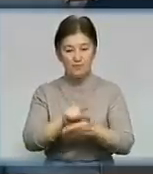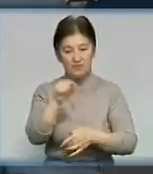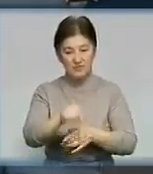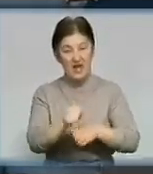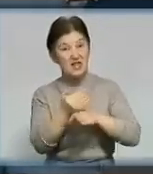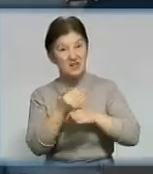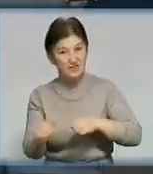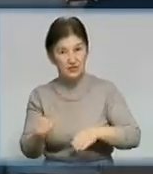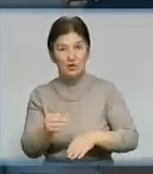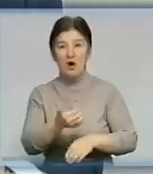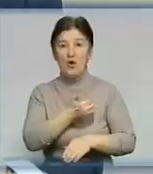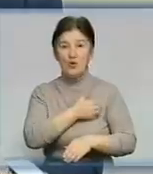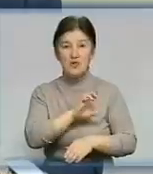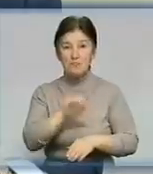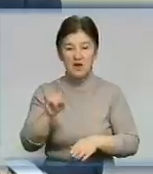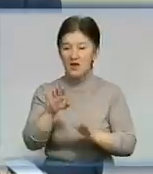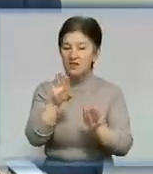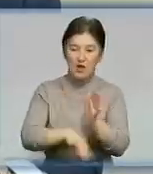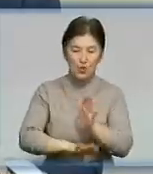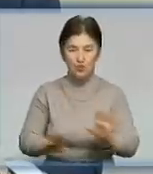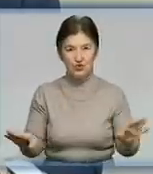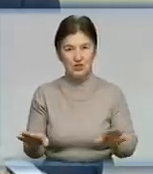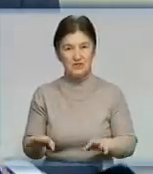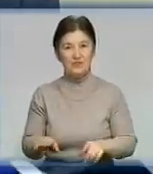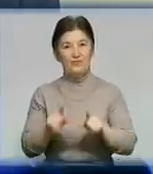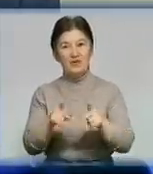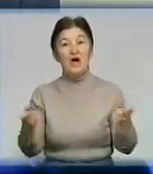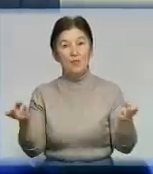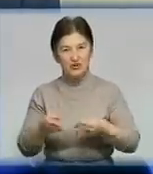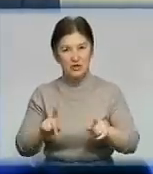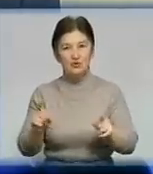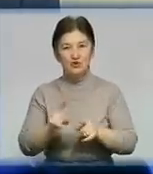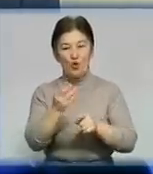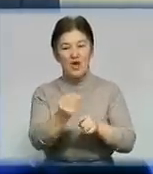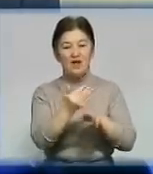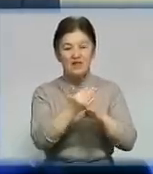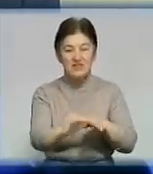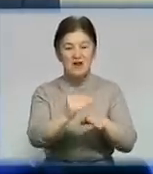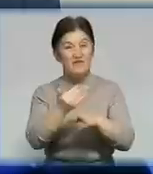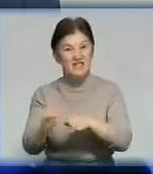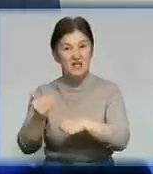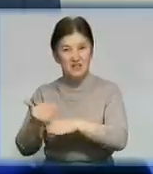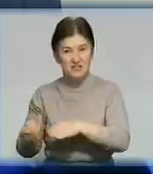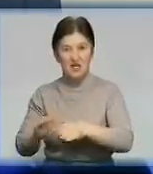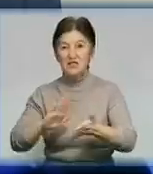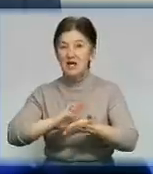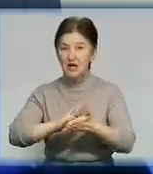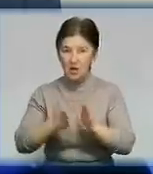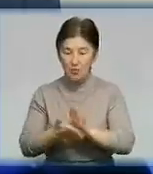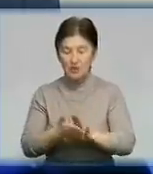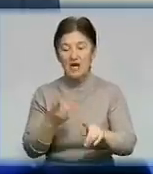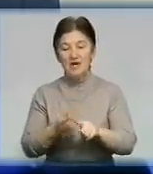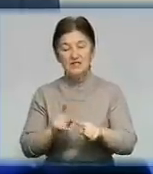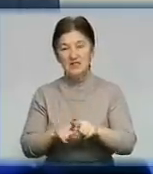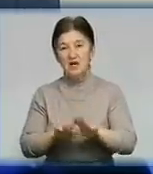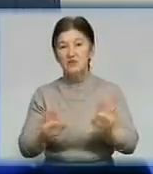майбутньому хоча б не ухудшиться. Потрібно, щоб інвестиційний клімат, про який часто зараз і багато говорять, це не лише